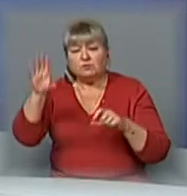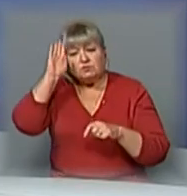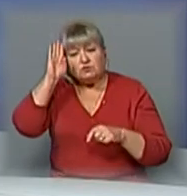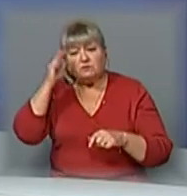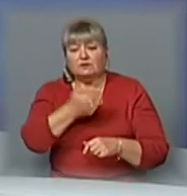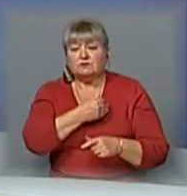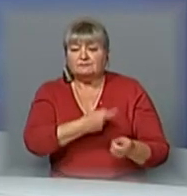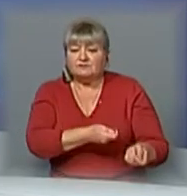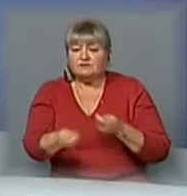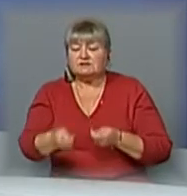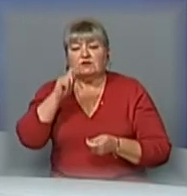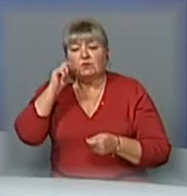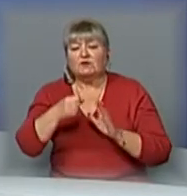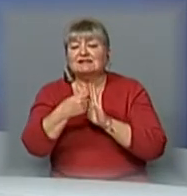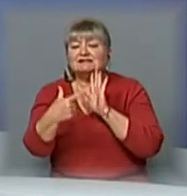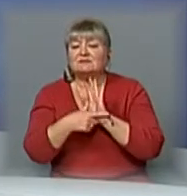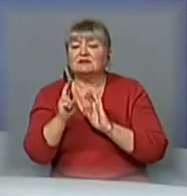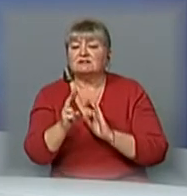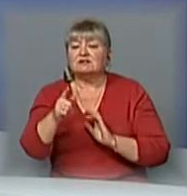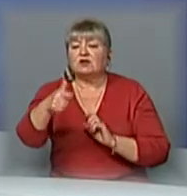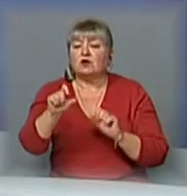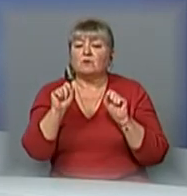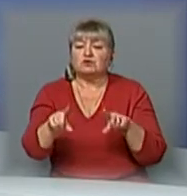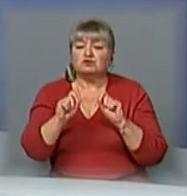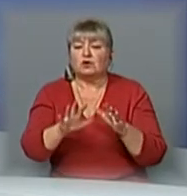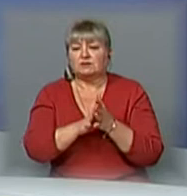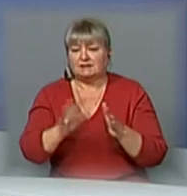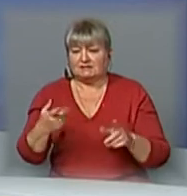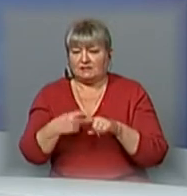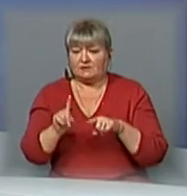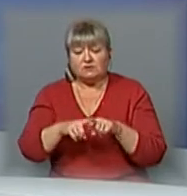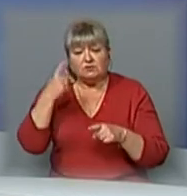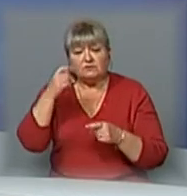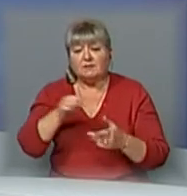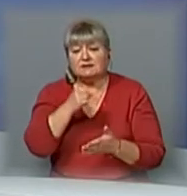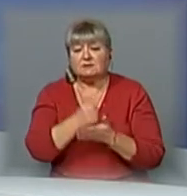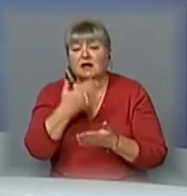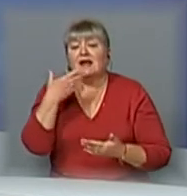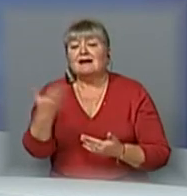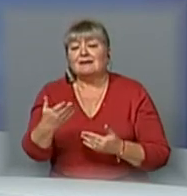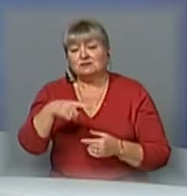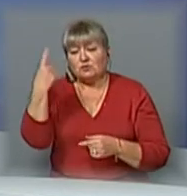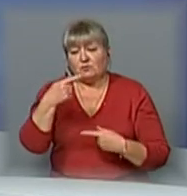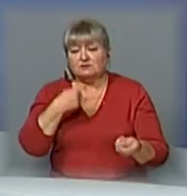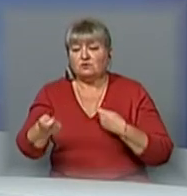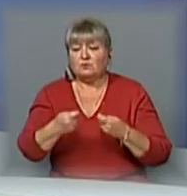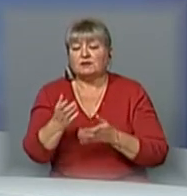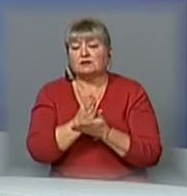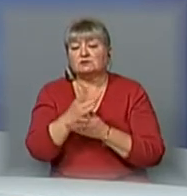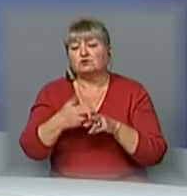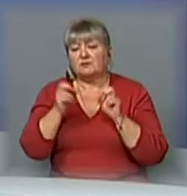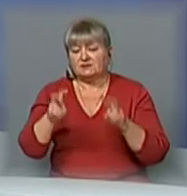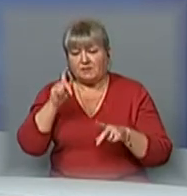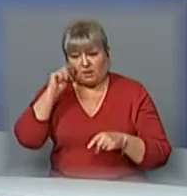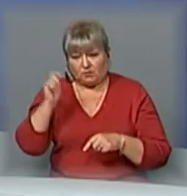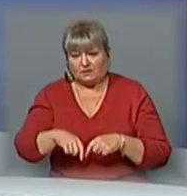намагався ввести до України 17 кілограмів золота та срібла. Цю інформацію підтвердив речник обласного управління Служби безпеки України